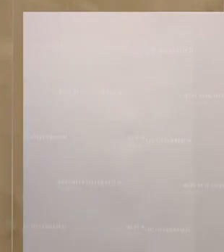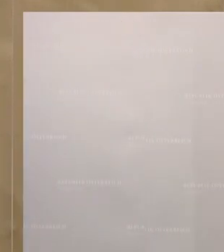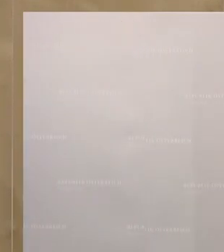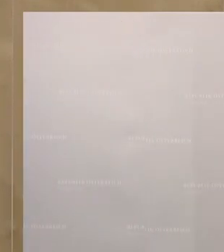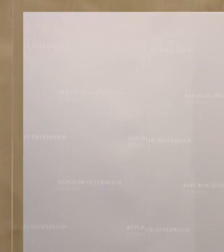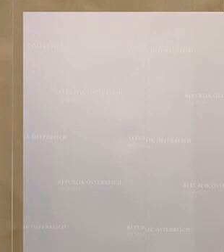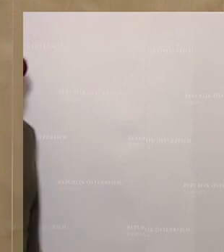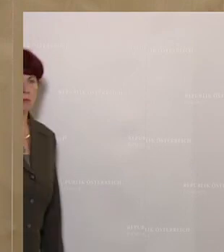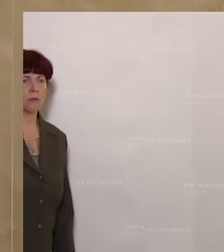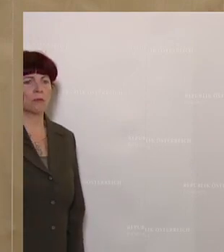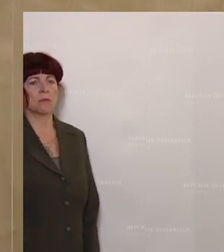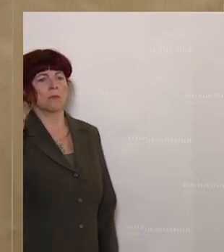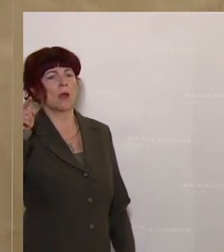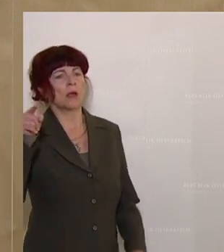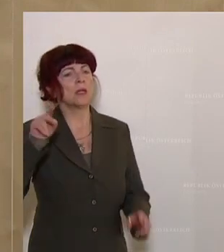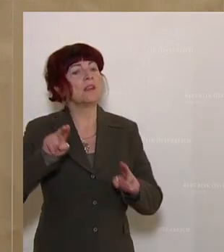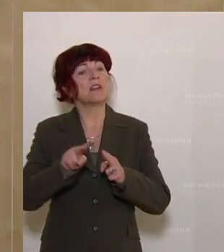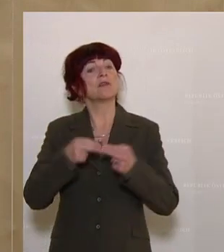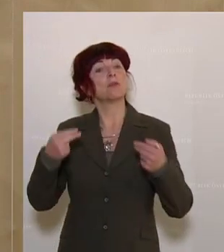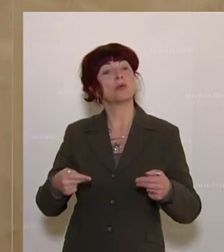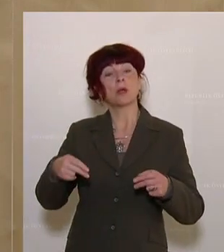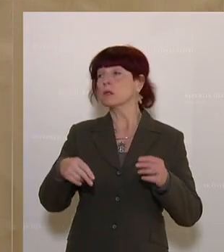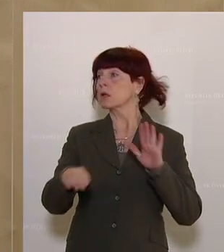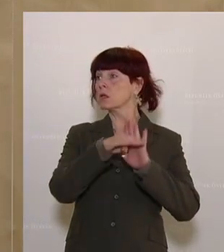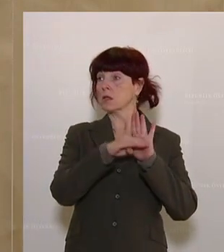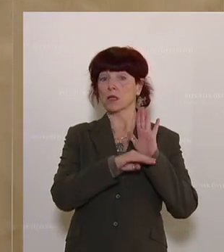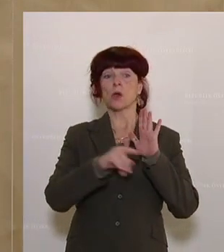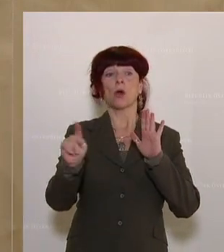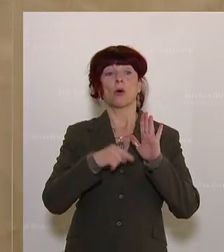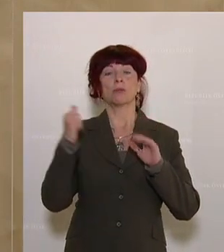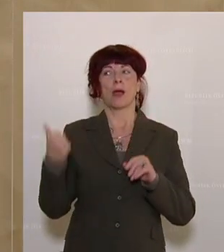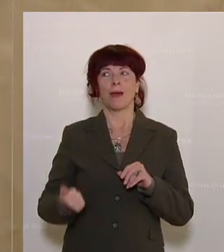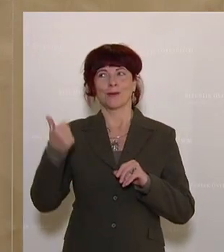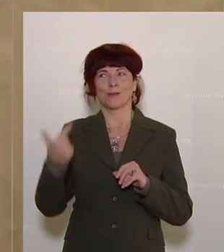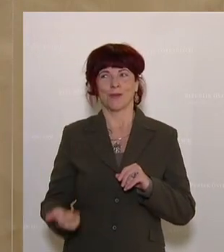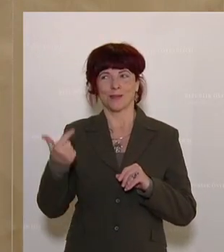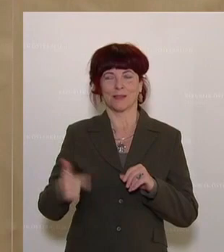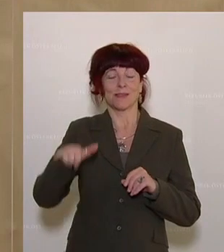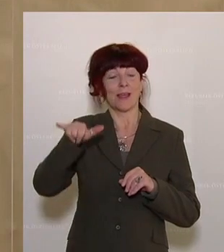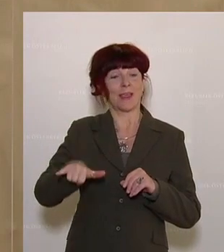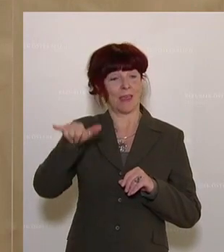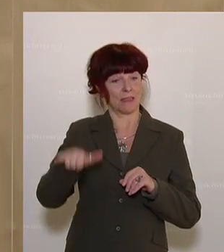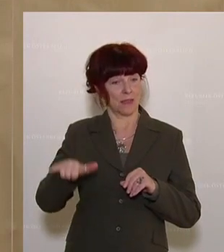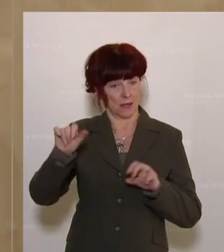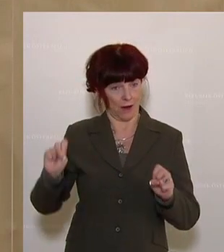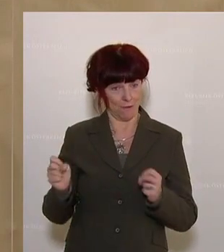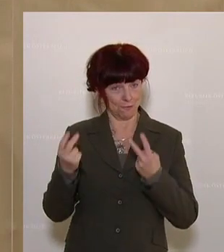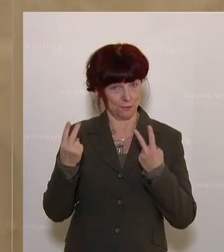in Kraft, und jetzt kommt es und ist auf Förderungen anzuwenden, deren